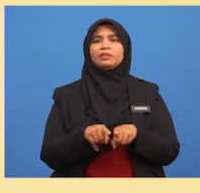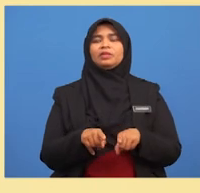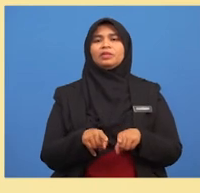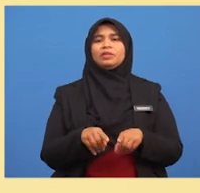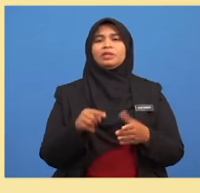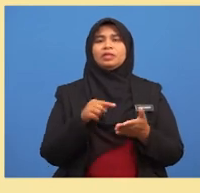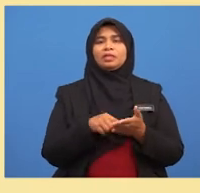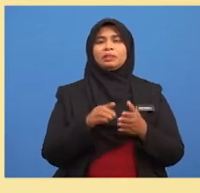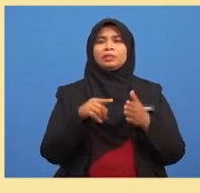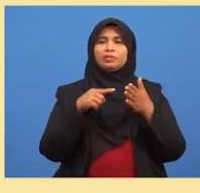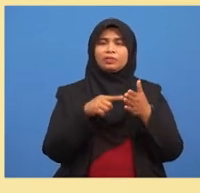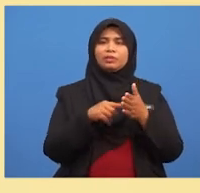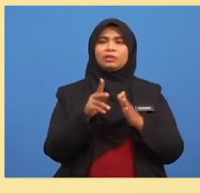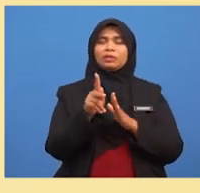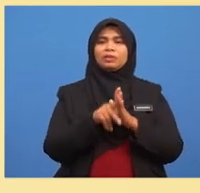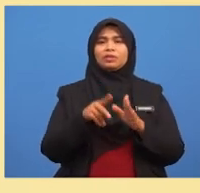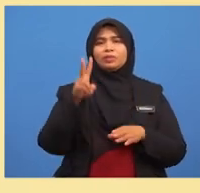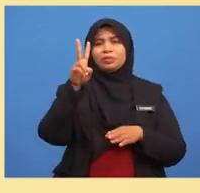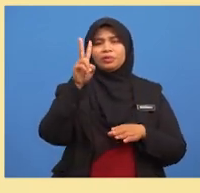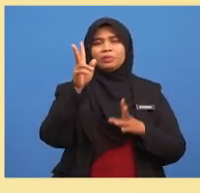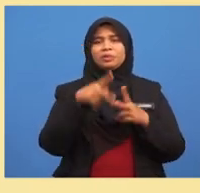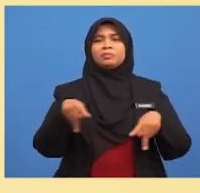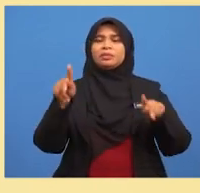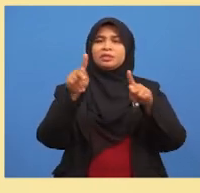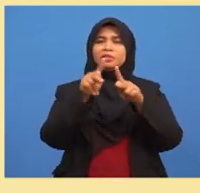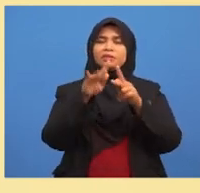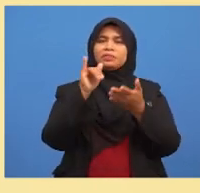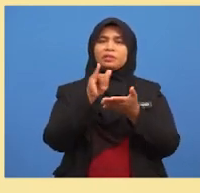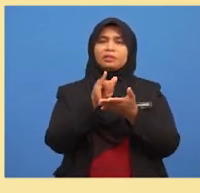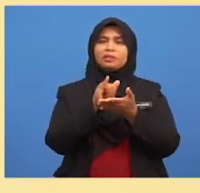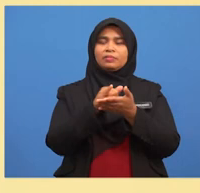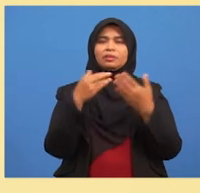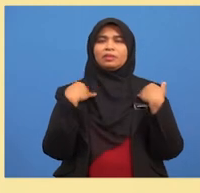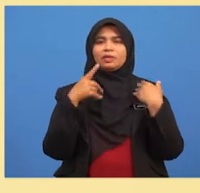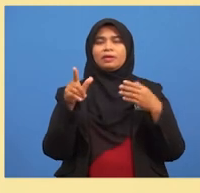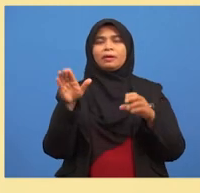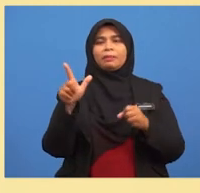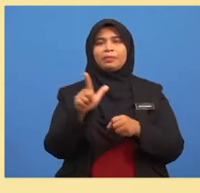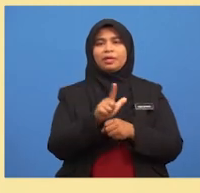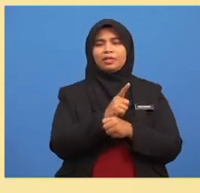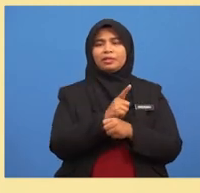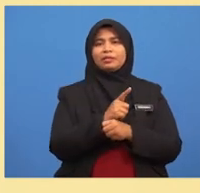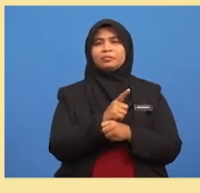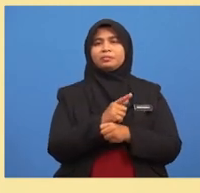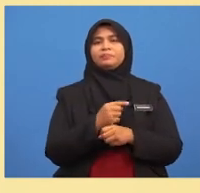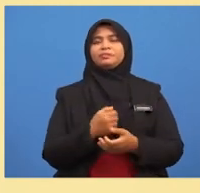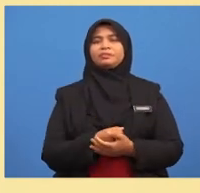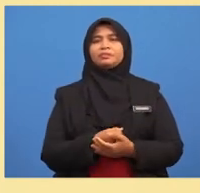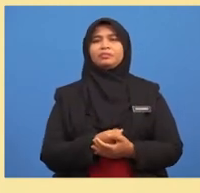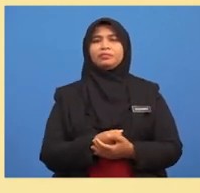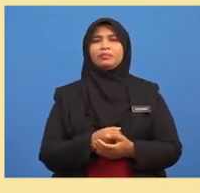Kedua-dua peristiwa itu ialah pelengkap antara satu sama lain